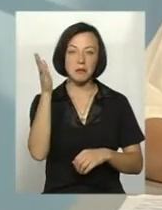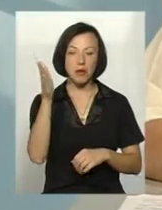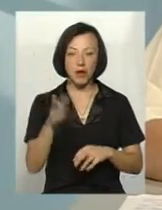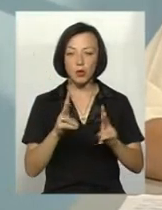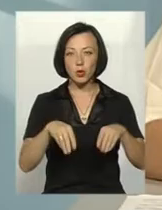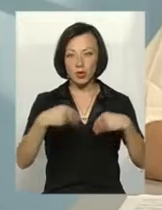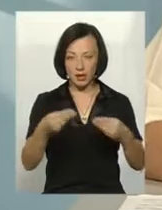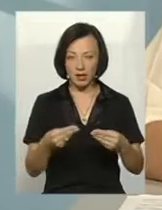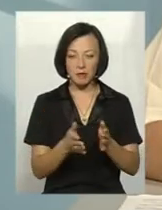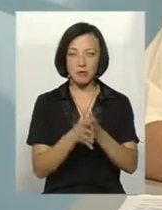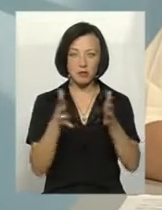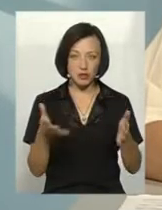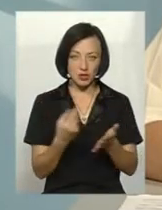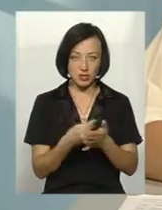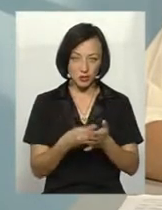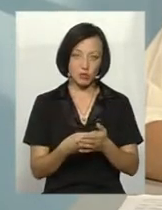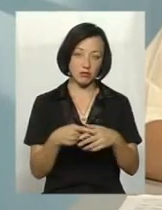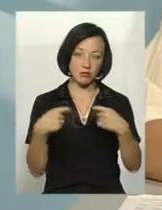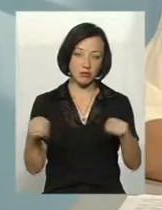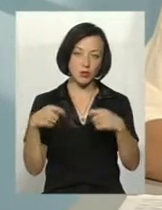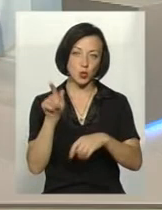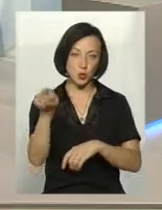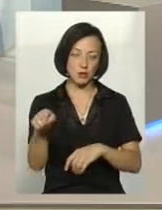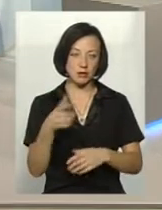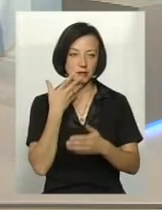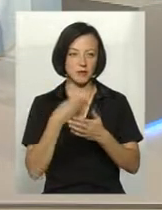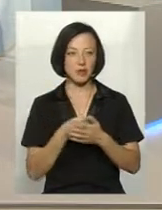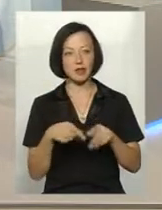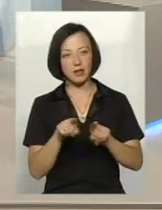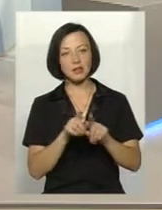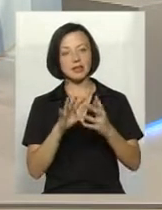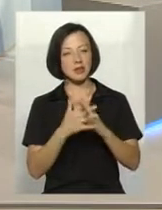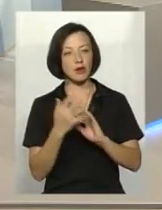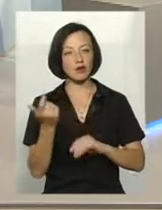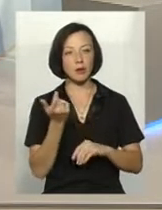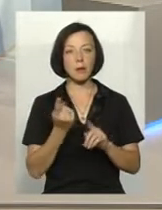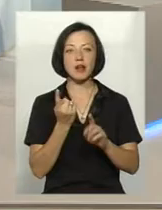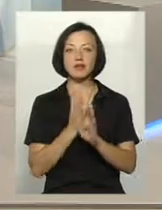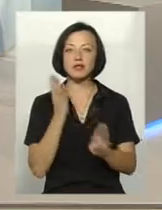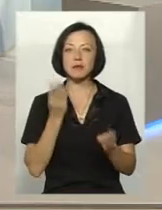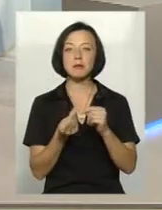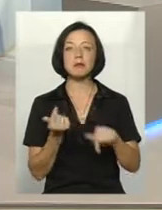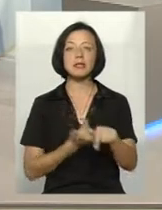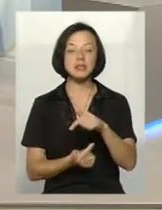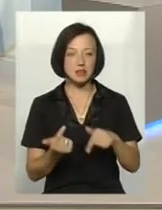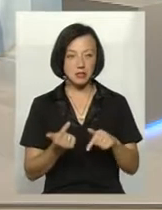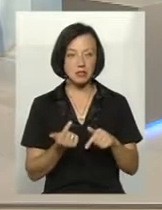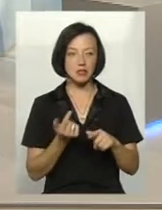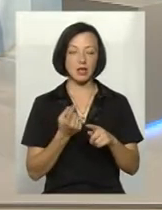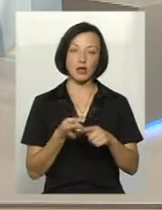туди відповідальні виробники реалізують свою продукцію. таке сільське господарство, це в першу чергу, це бізнес, тому